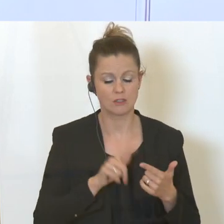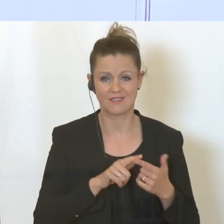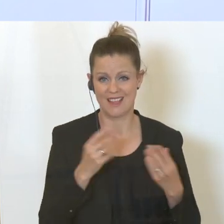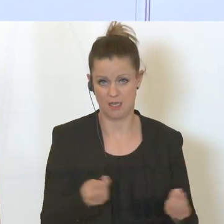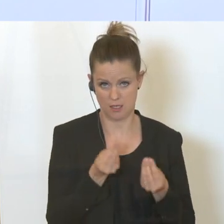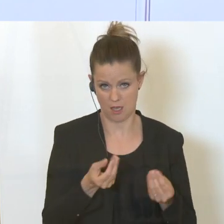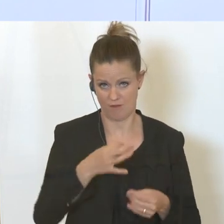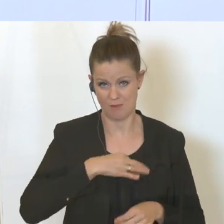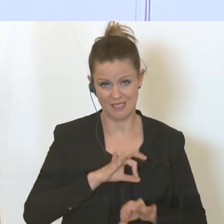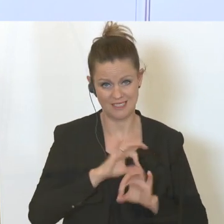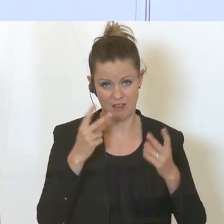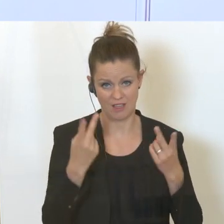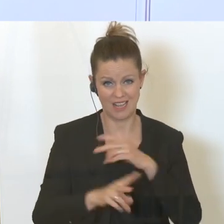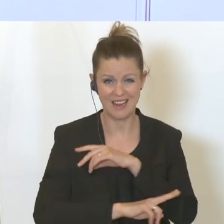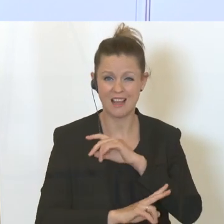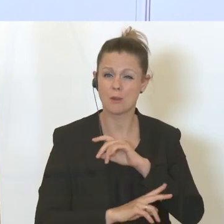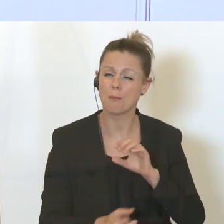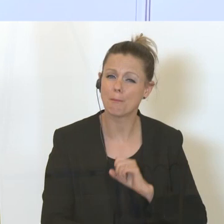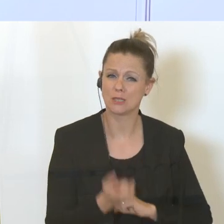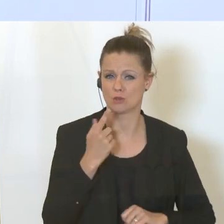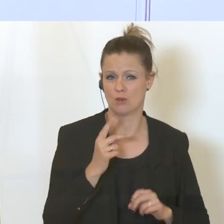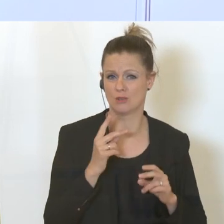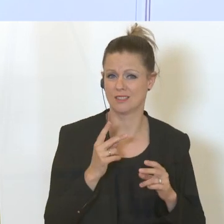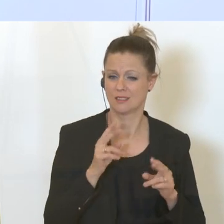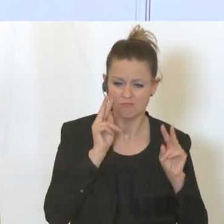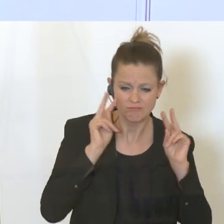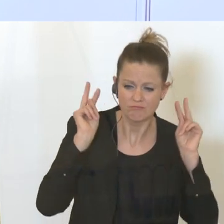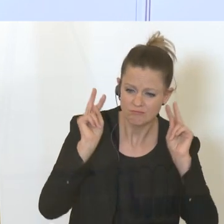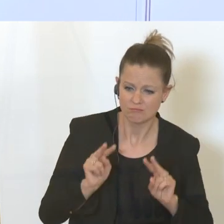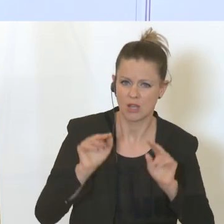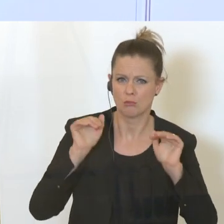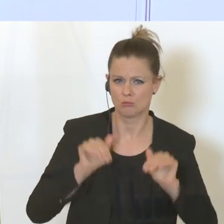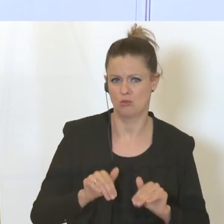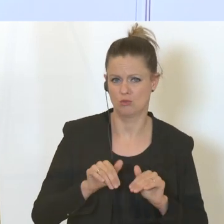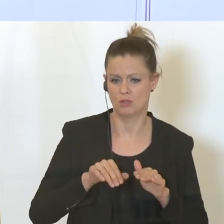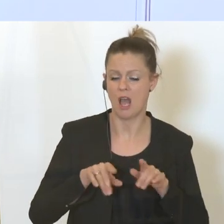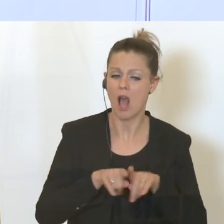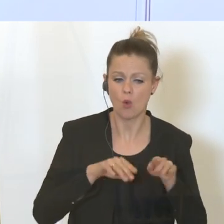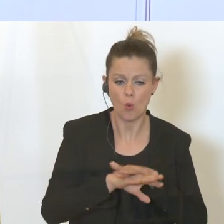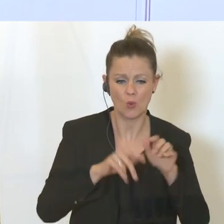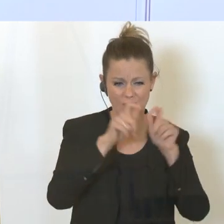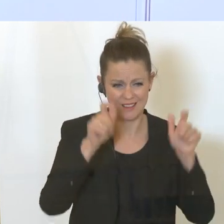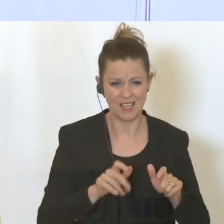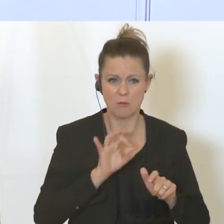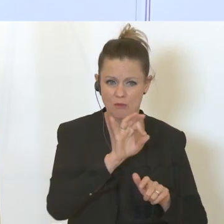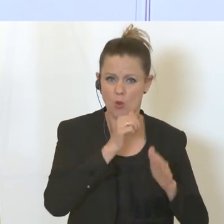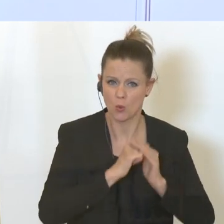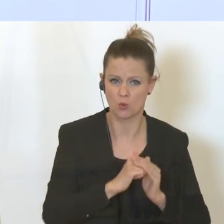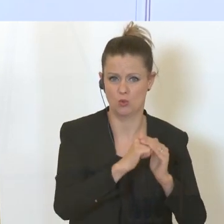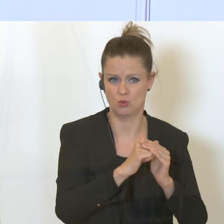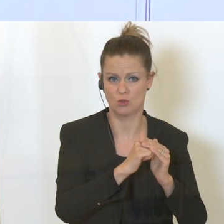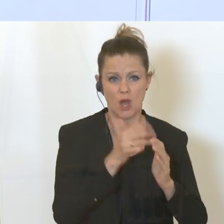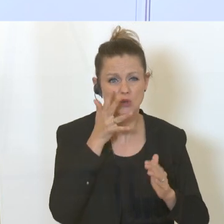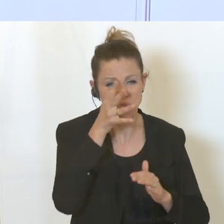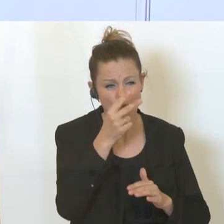großes Anliegen, für die Lehrlinge speziell auf die zu schauen, dass wir hier Unternehmen auch unterstützen und in die